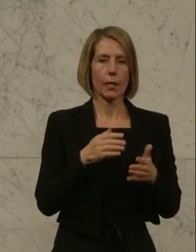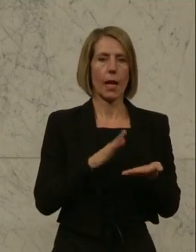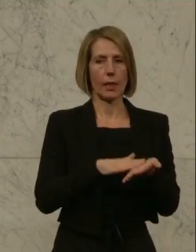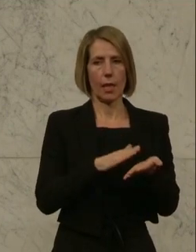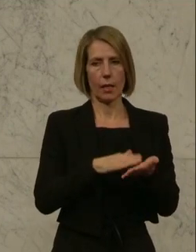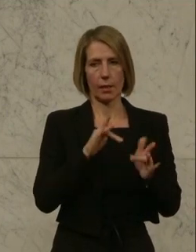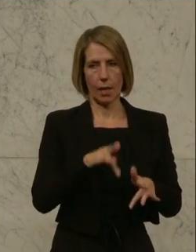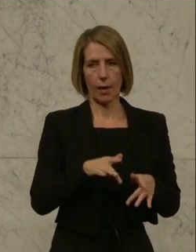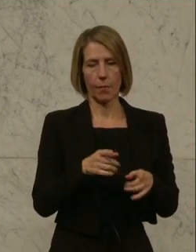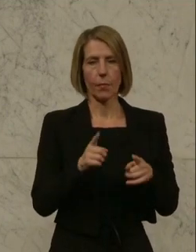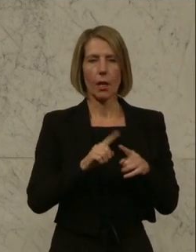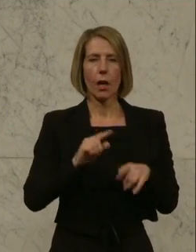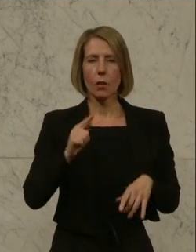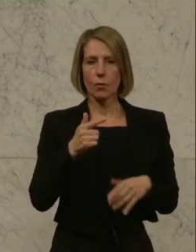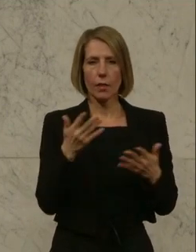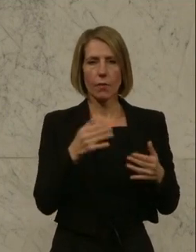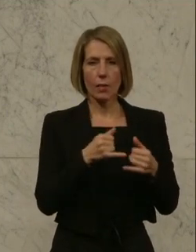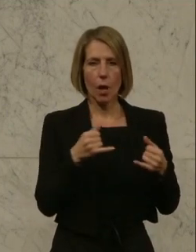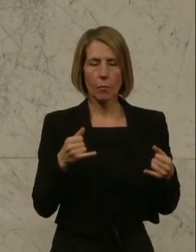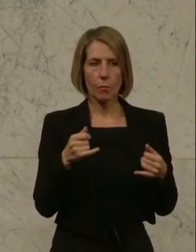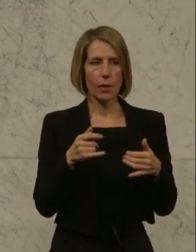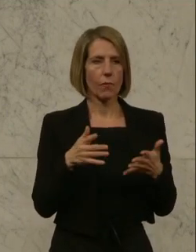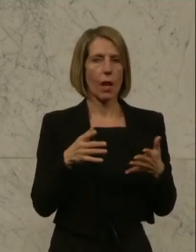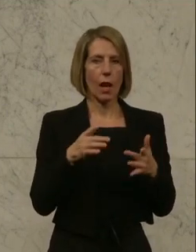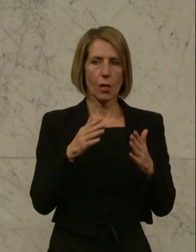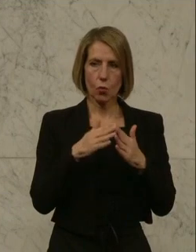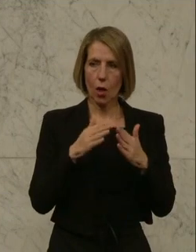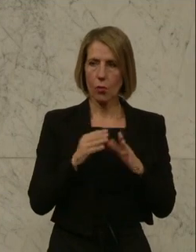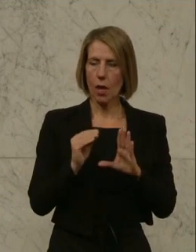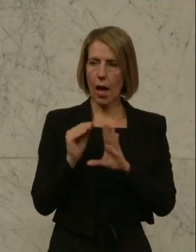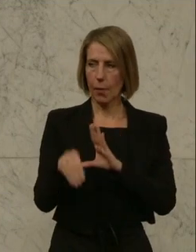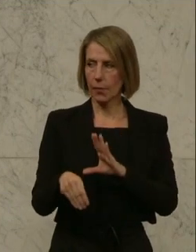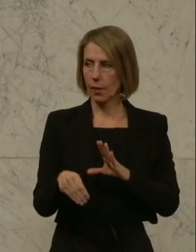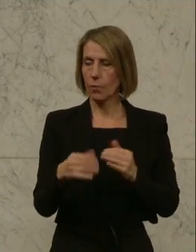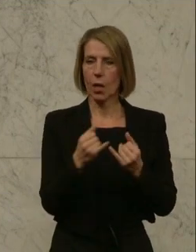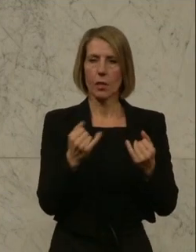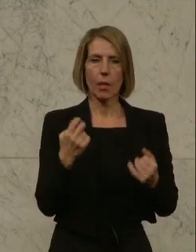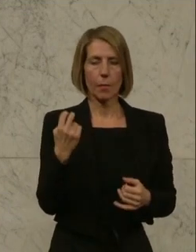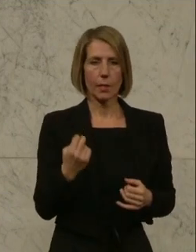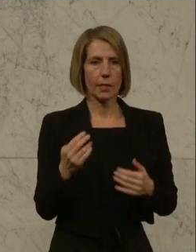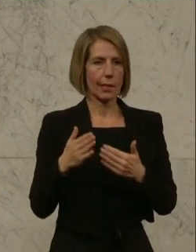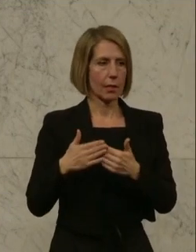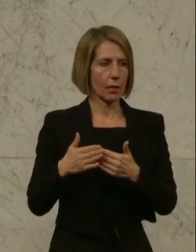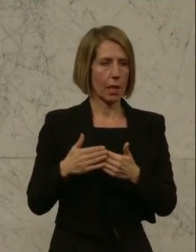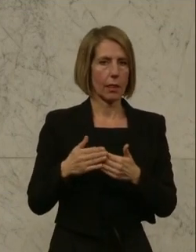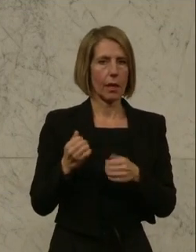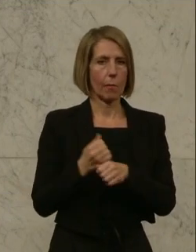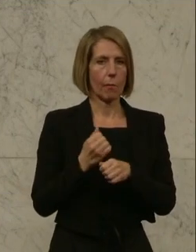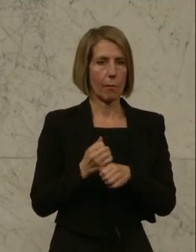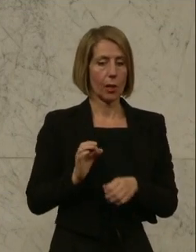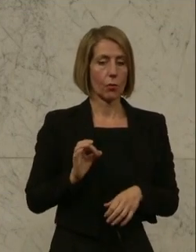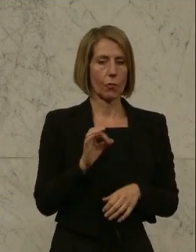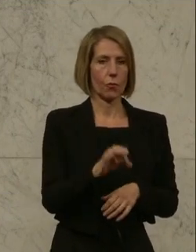war eben, dass man diese Briefwahlstimme zu Hause abgibt. Vielleicht sitzt jemand daneben, macht in Wirklichkeit das Kreuz für den Wähler oder